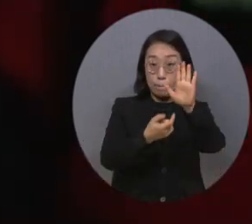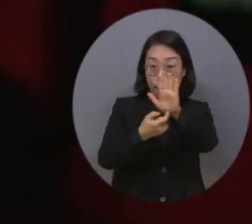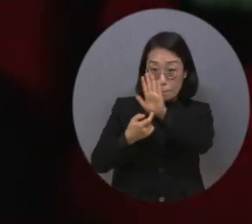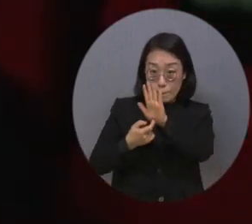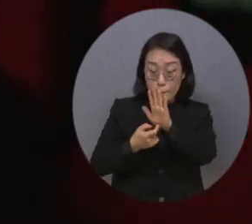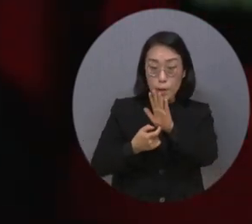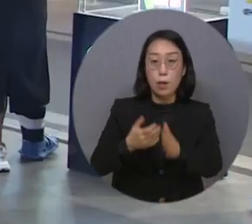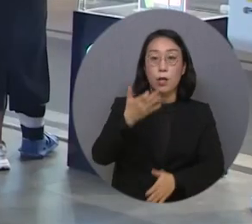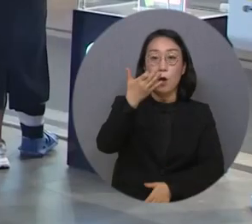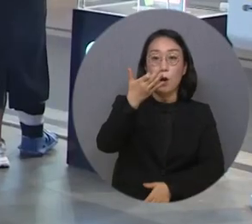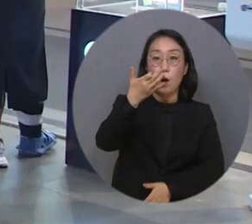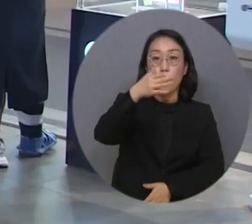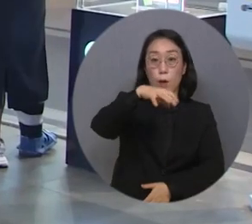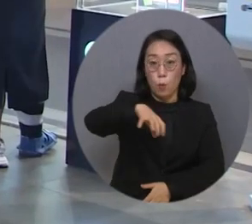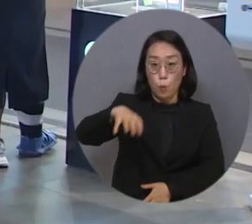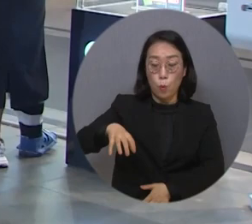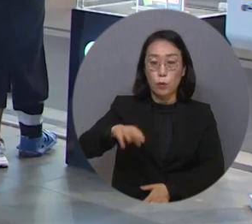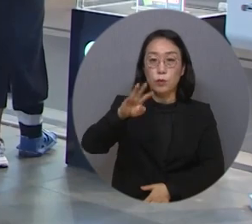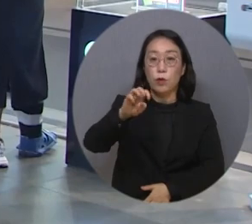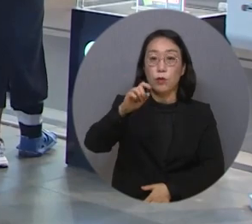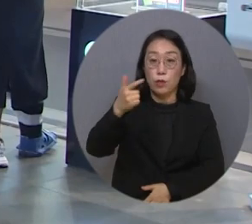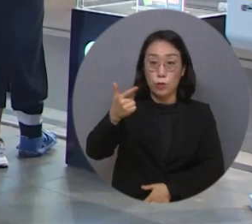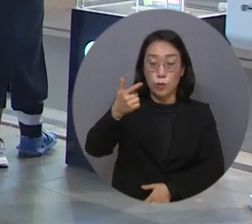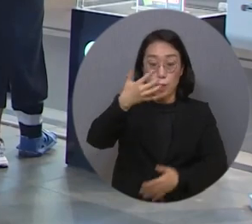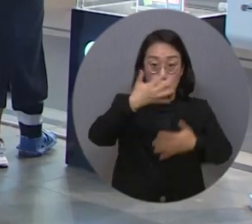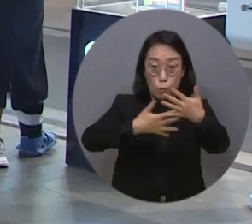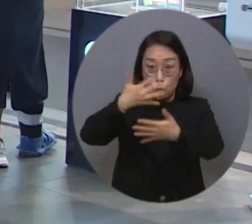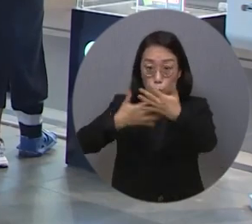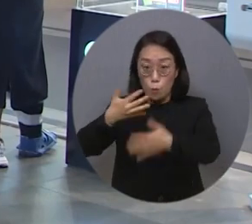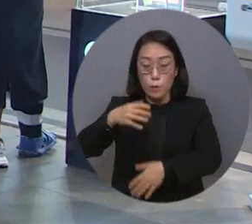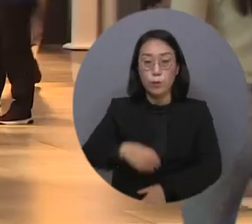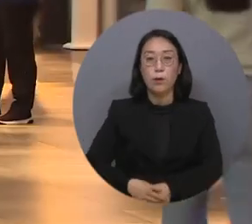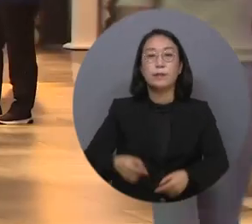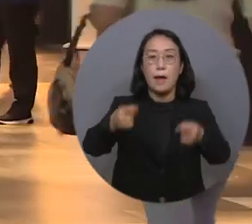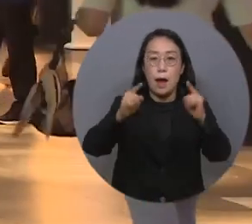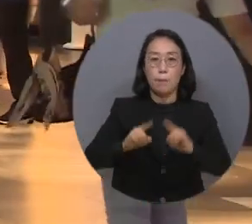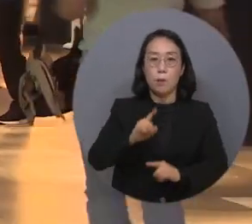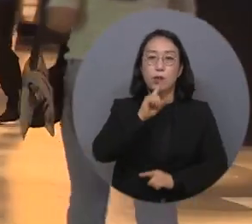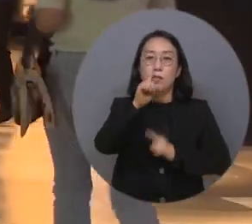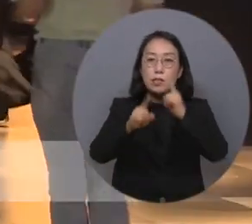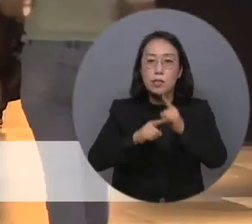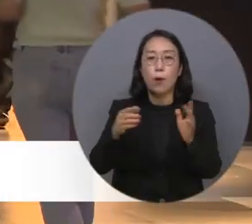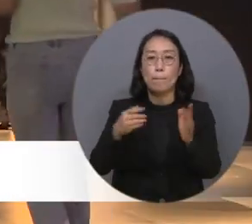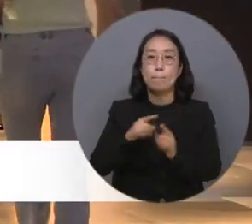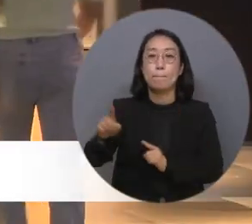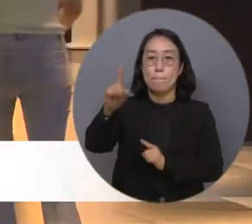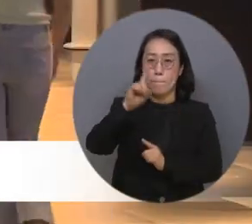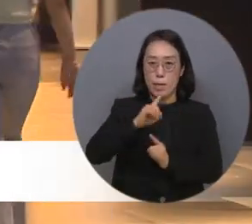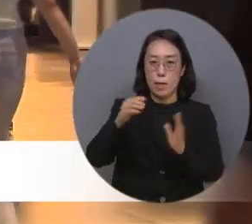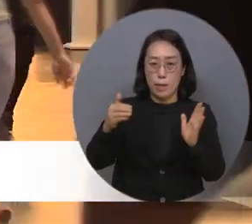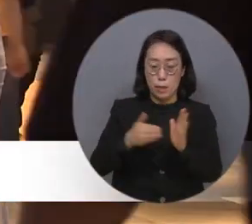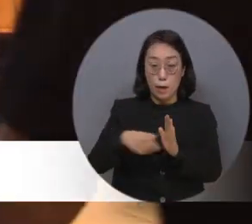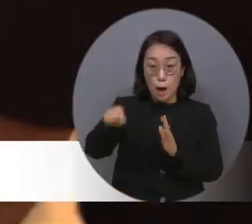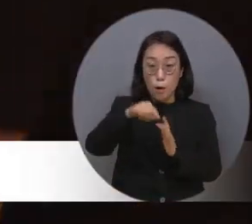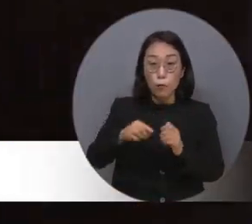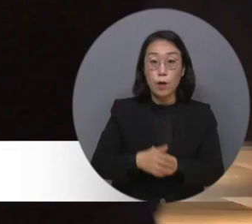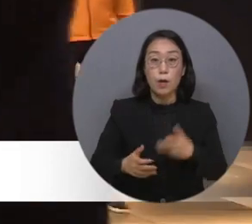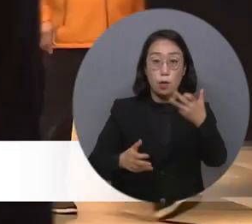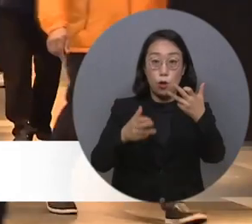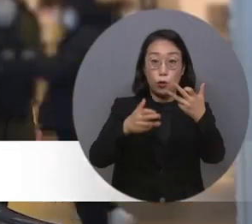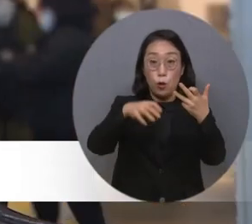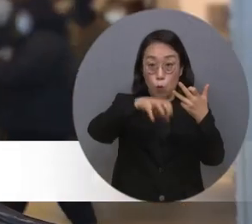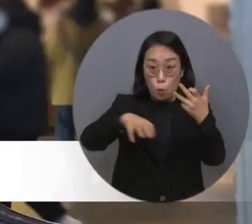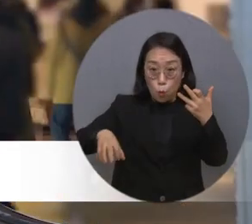19개 상영관 36개 스크린에서 사업 참여를 희망했습니다. 이 중 최종 18개